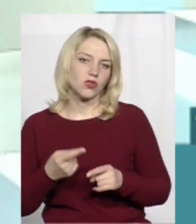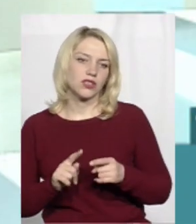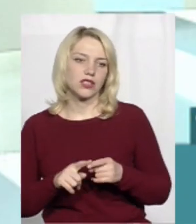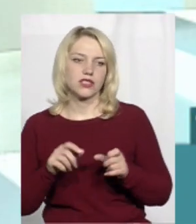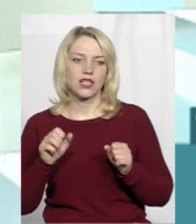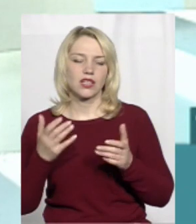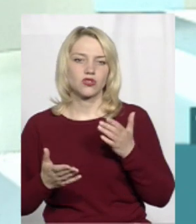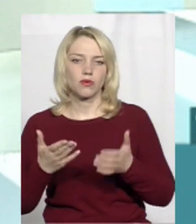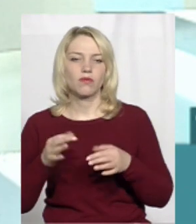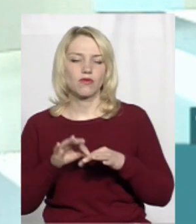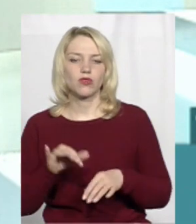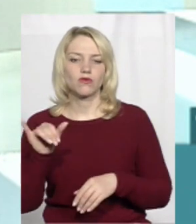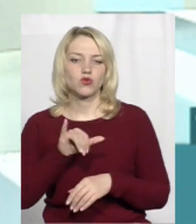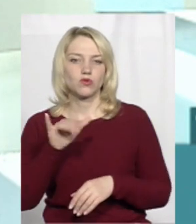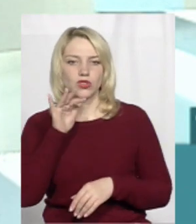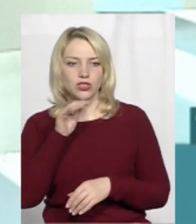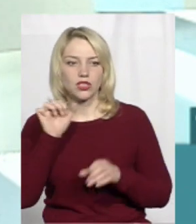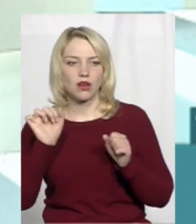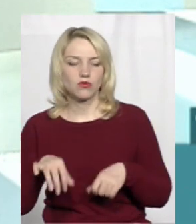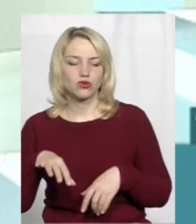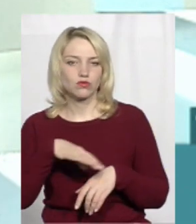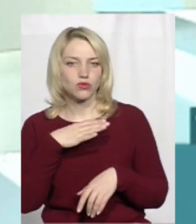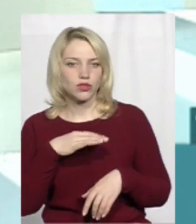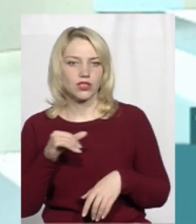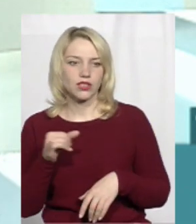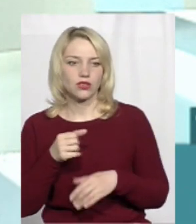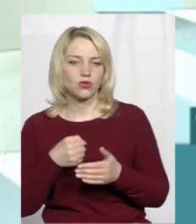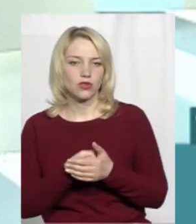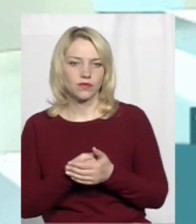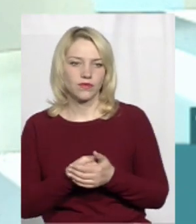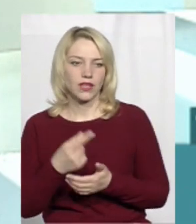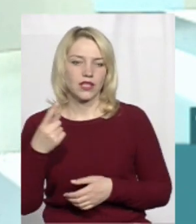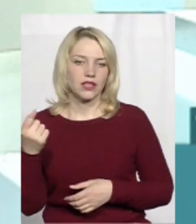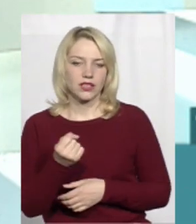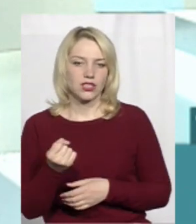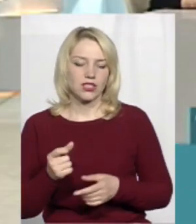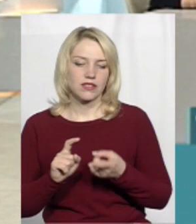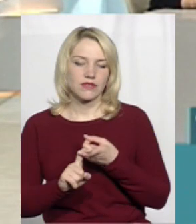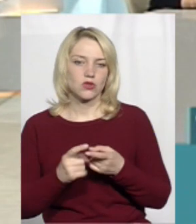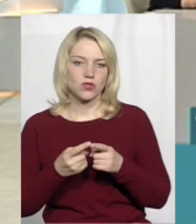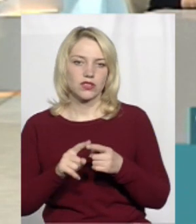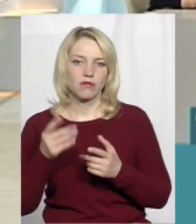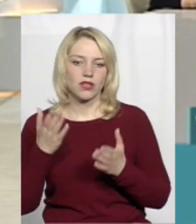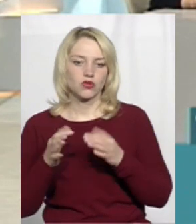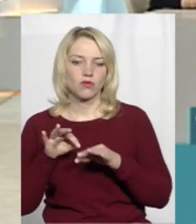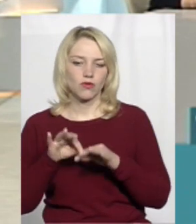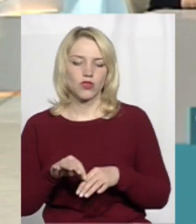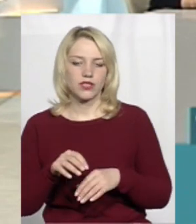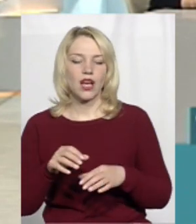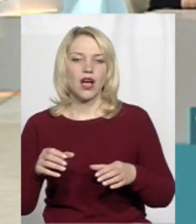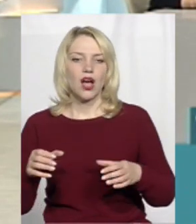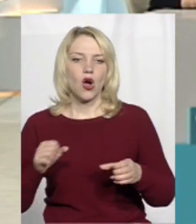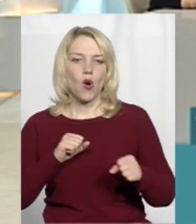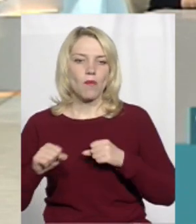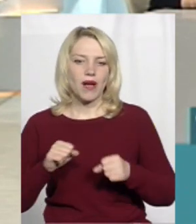це, якщо ми проводимо в суботній час, а можуть бути і до тижня, в зв'язку з тим, проводяться командно-штабне